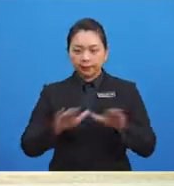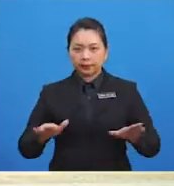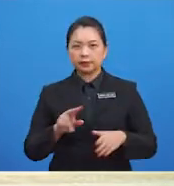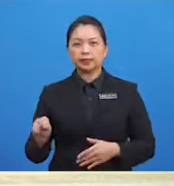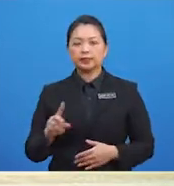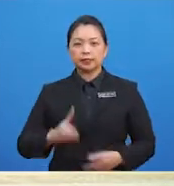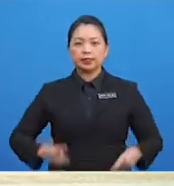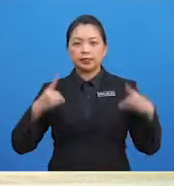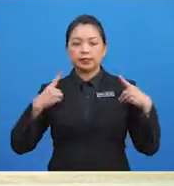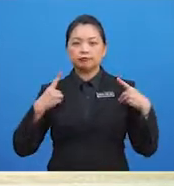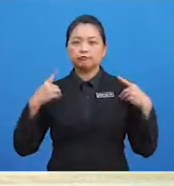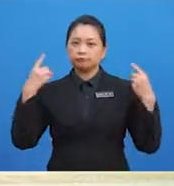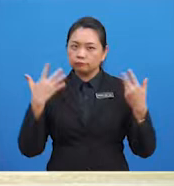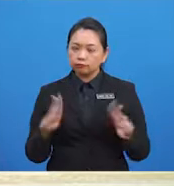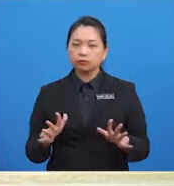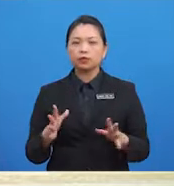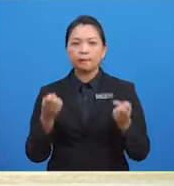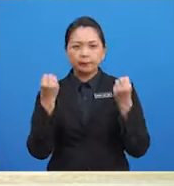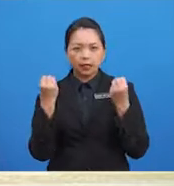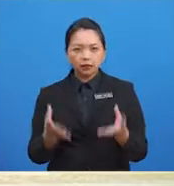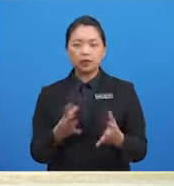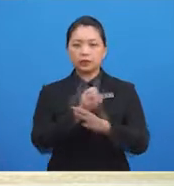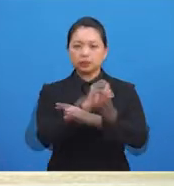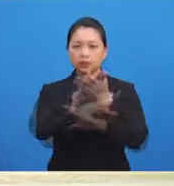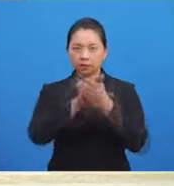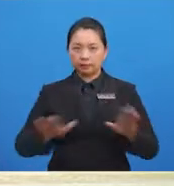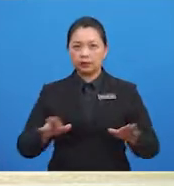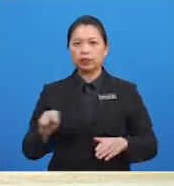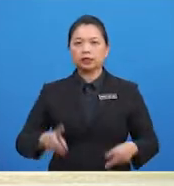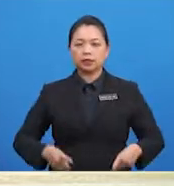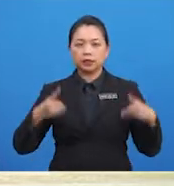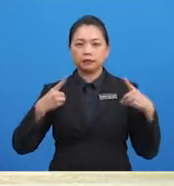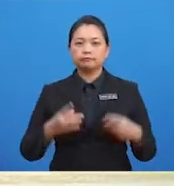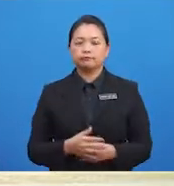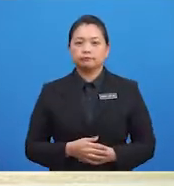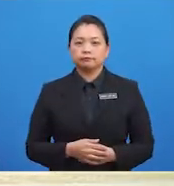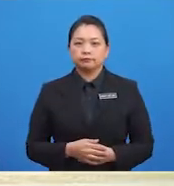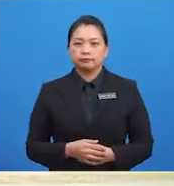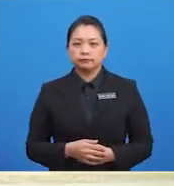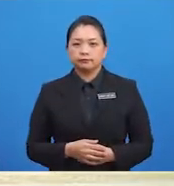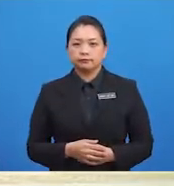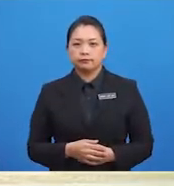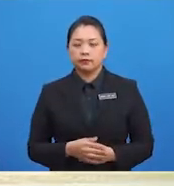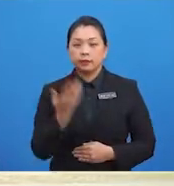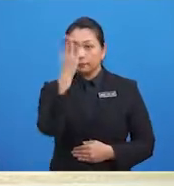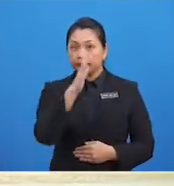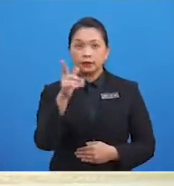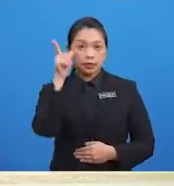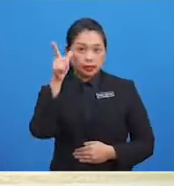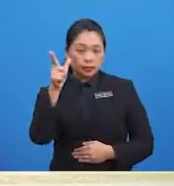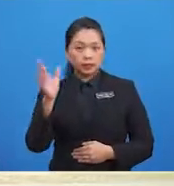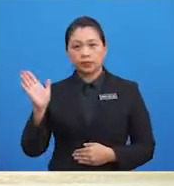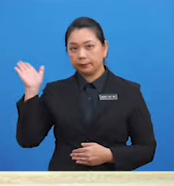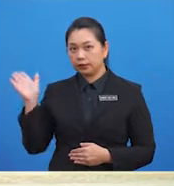tidak menjaga kebersihan dan keselamatan diri Murid-murid, pernah lihat